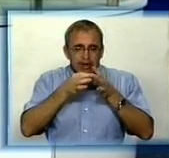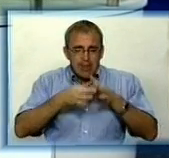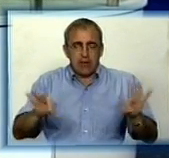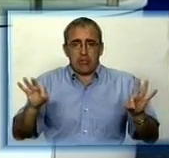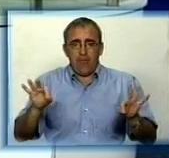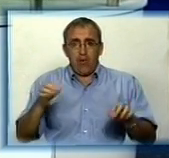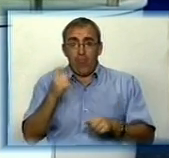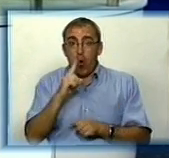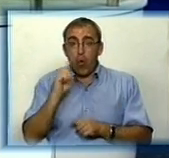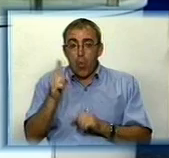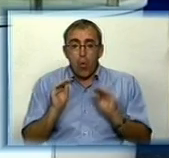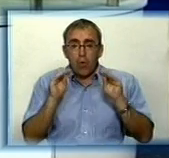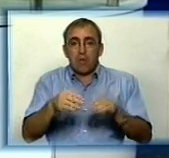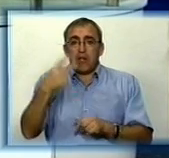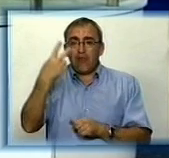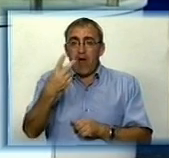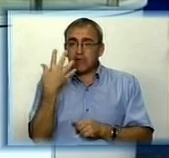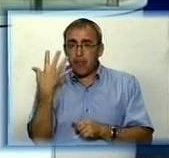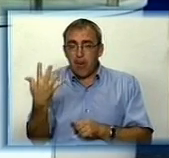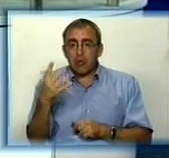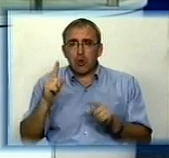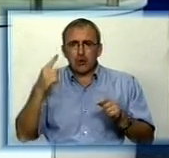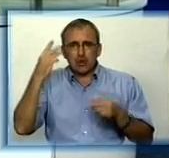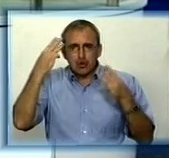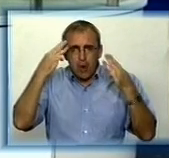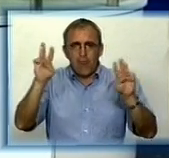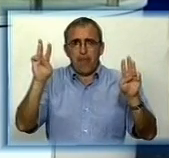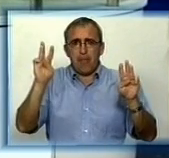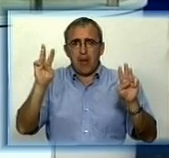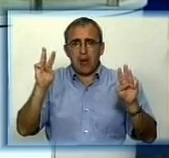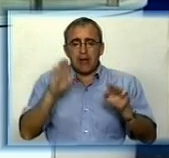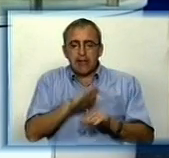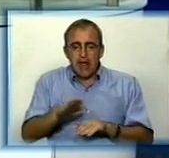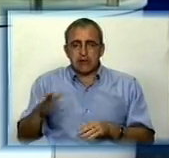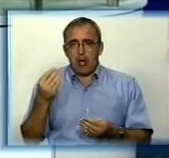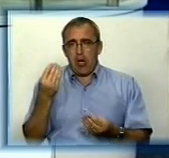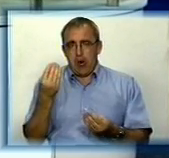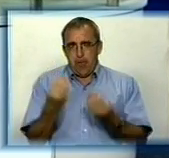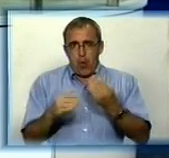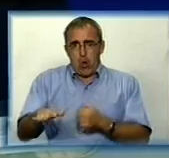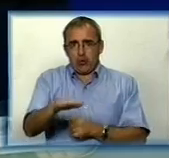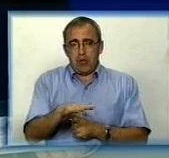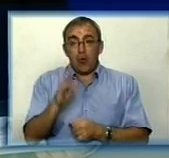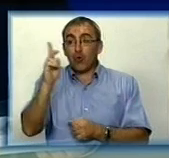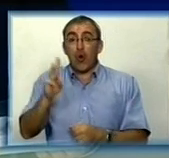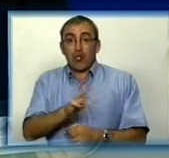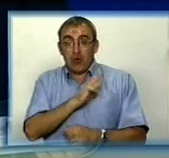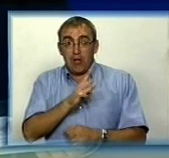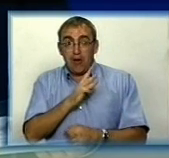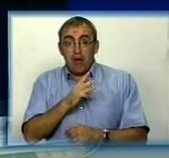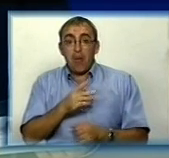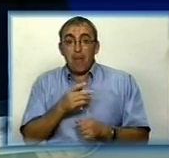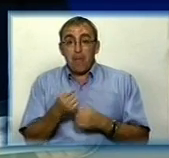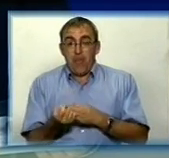в городі буде установлено 25 современных детських площадок. тому, тим, хто ще желають проявити